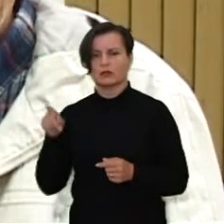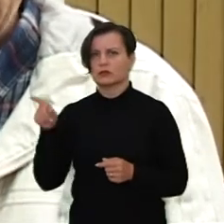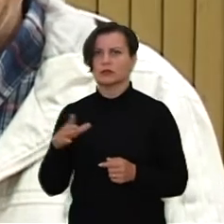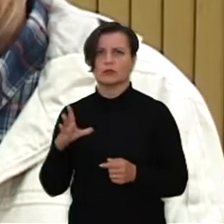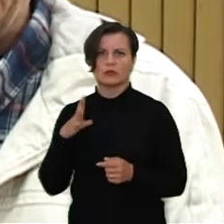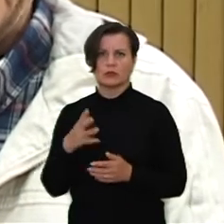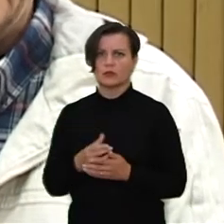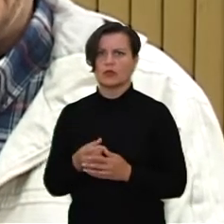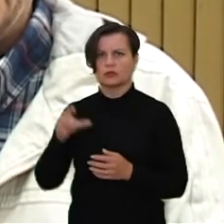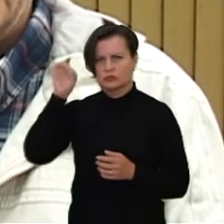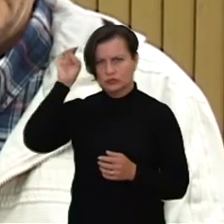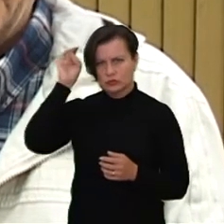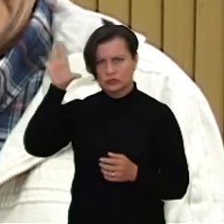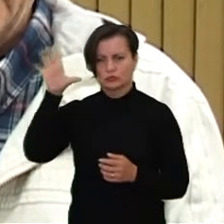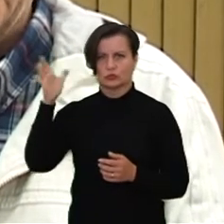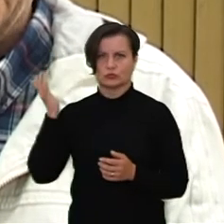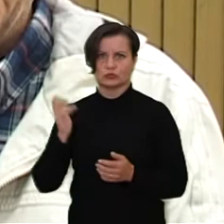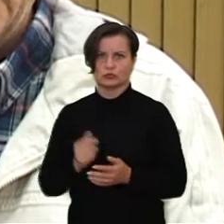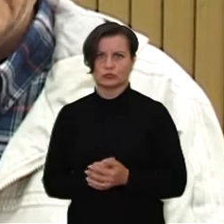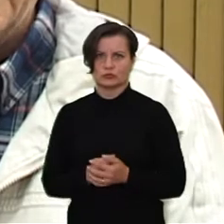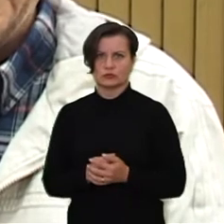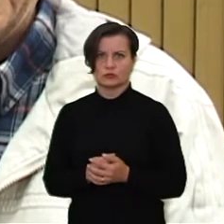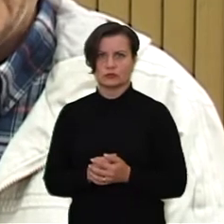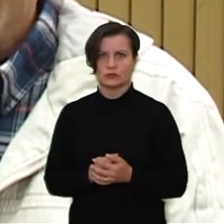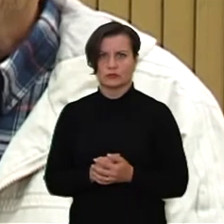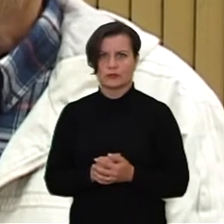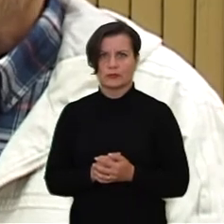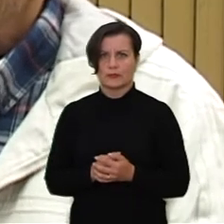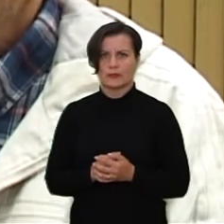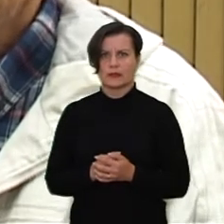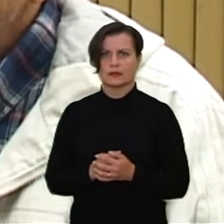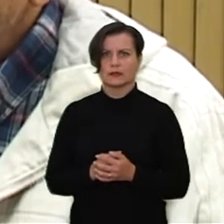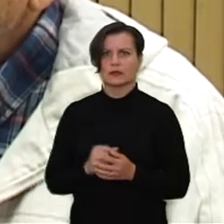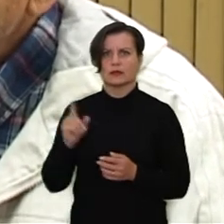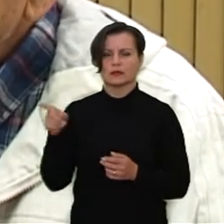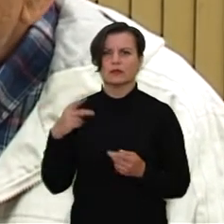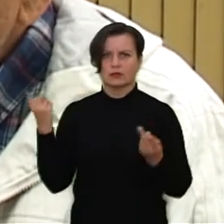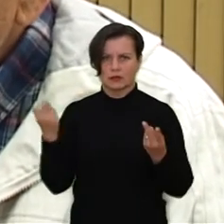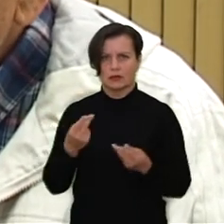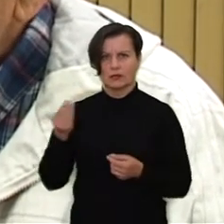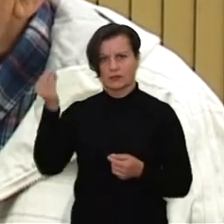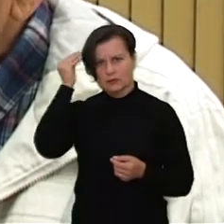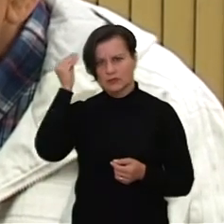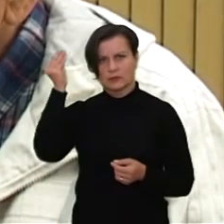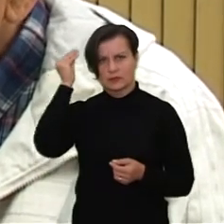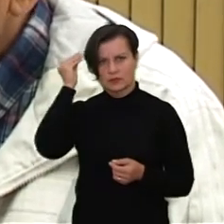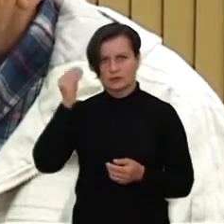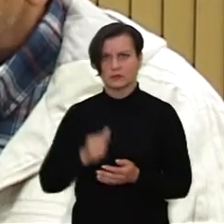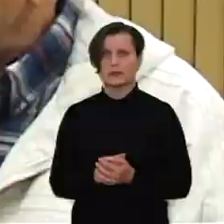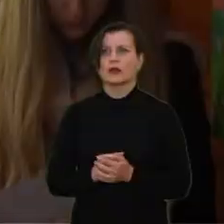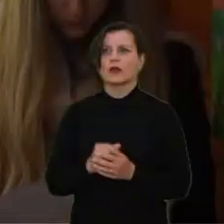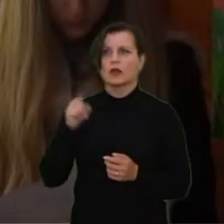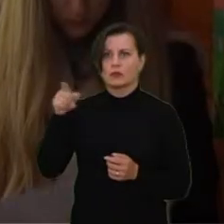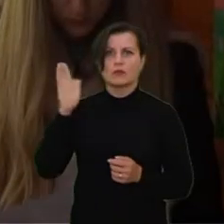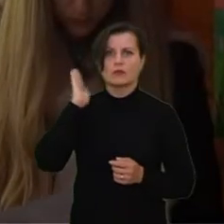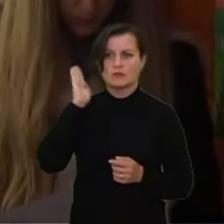kitos tautybės, bet jis buvo labai įžymus ir tik prisiminti, prisiminti jį.